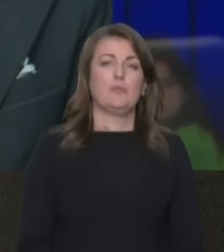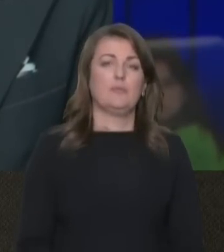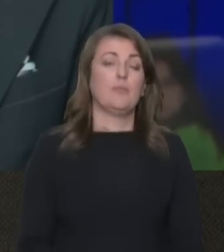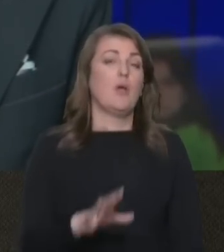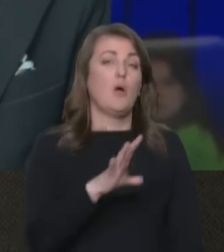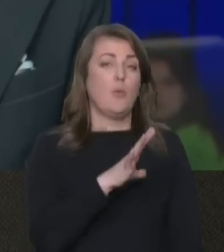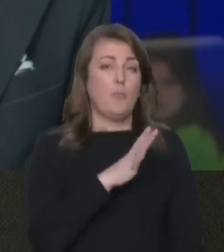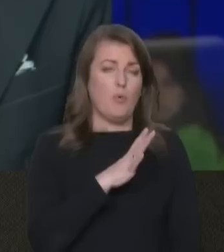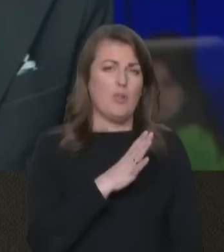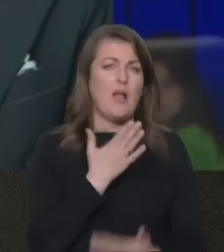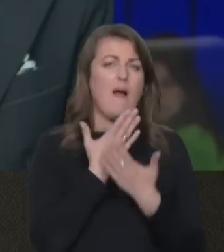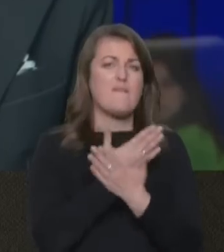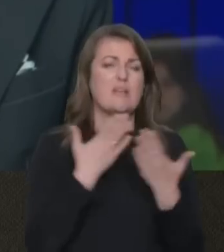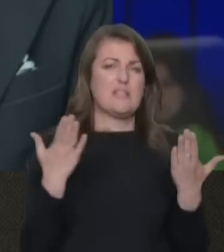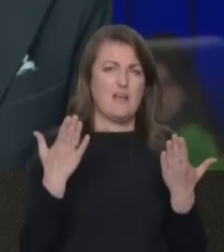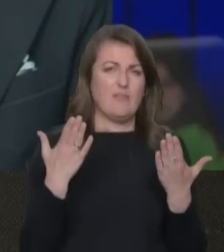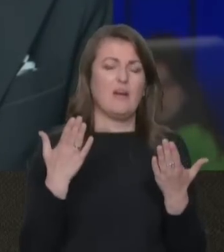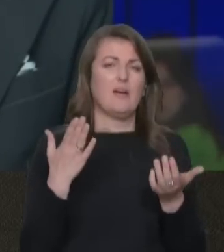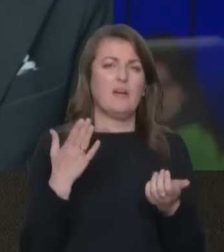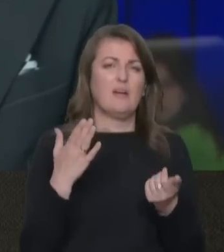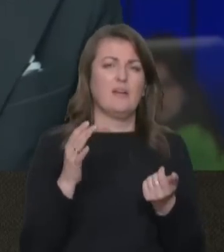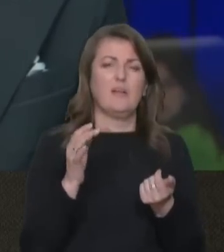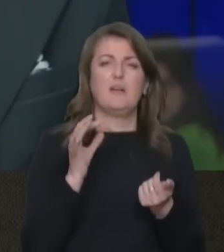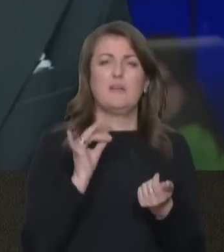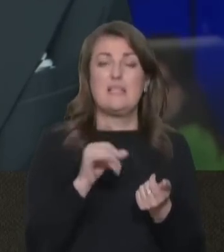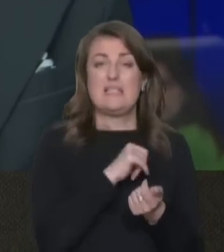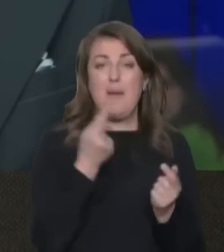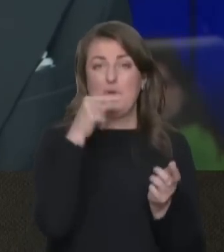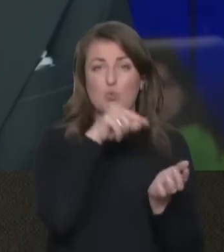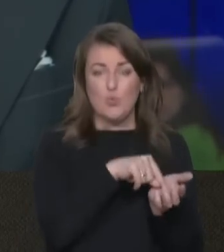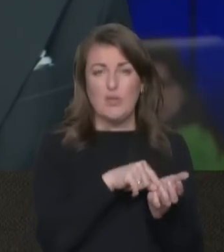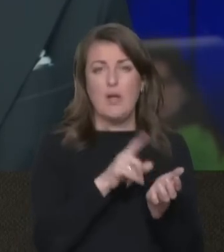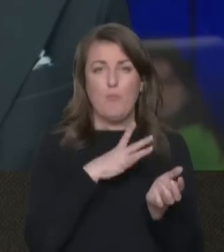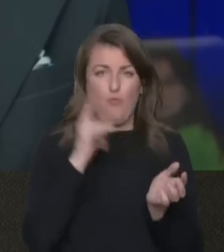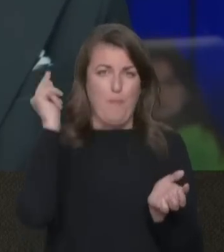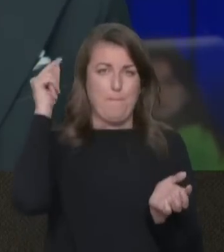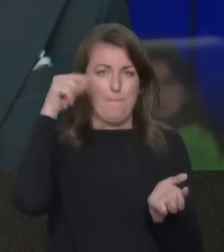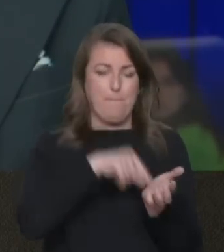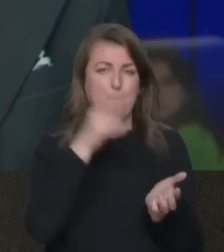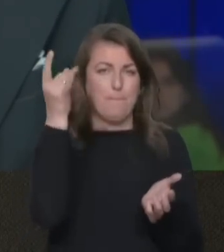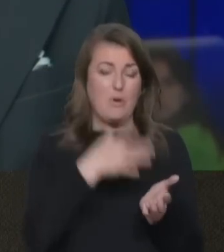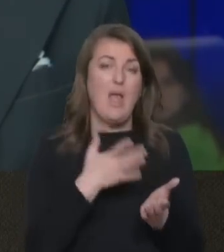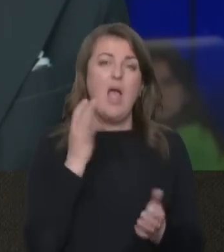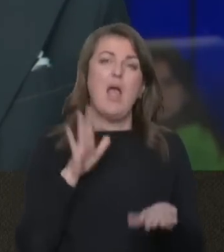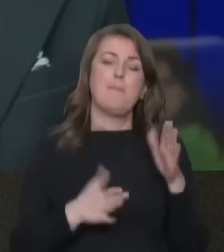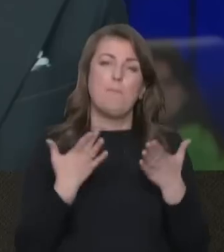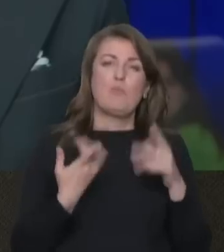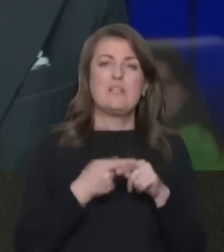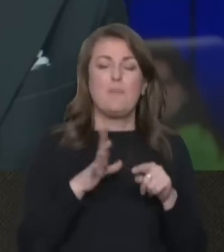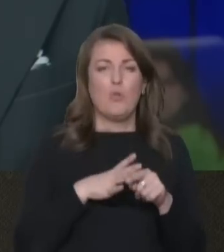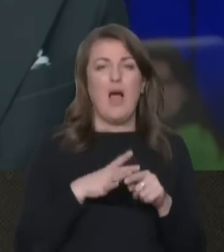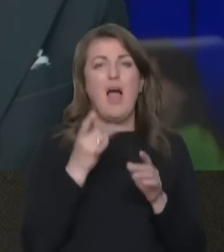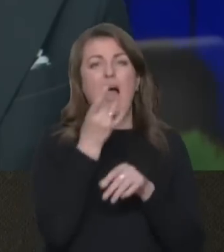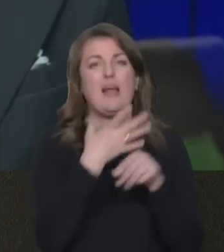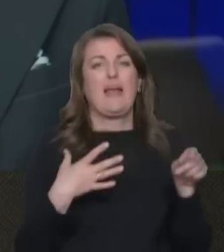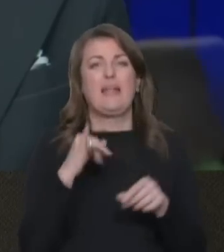Була виставка грудників-другів і саме сюди був прильот. Ймовірно, це була ракета Іскандер,